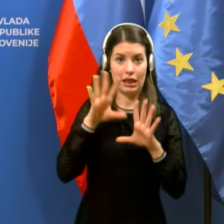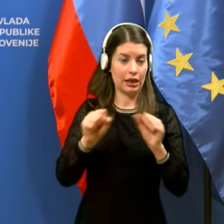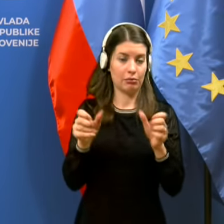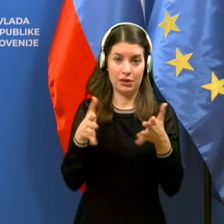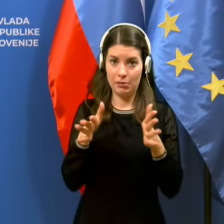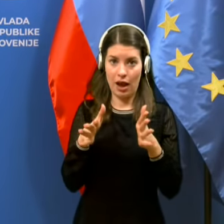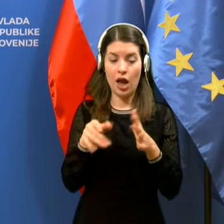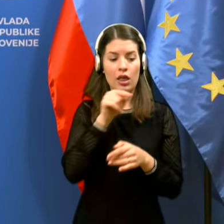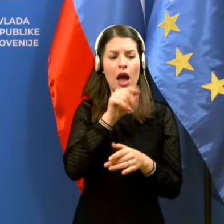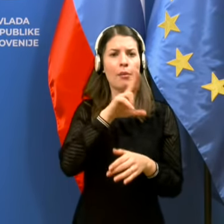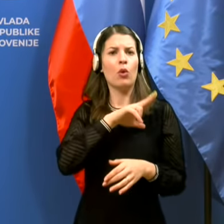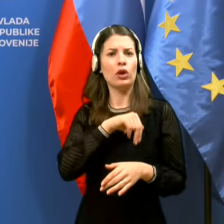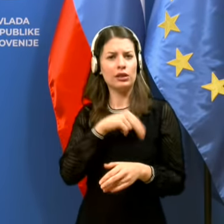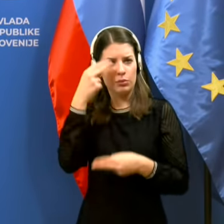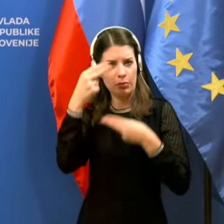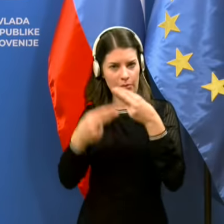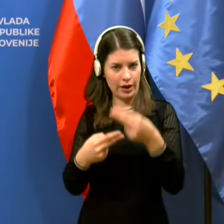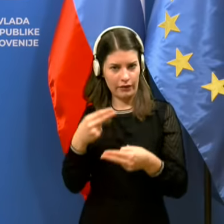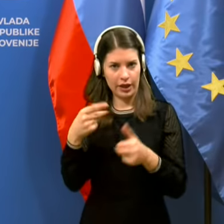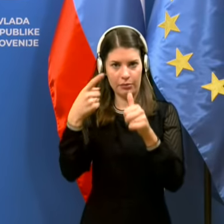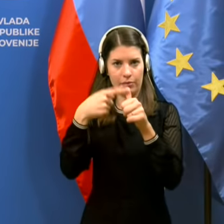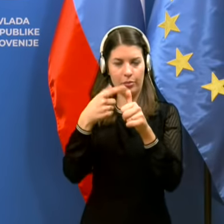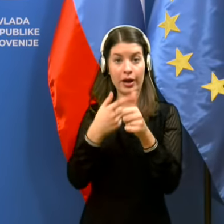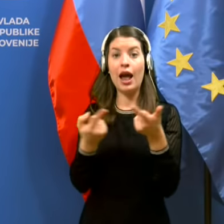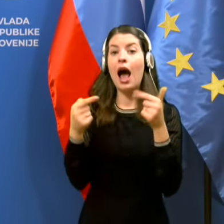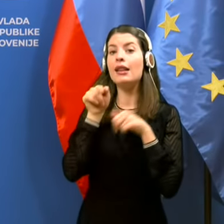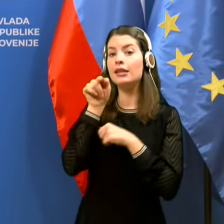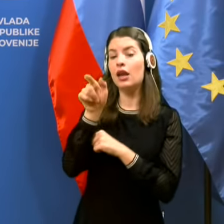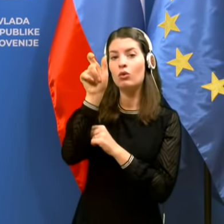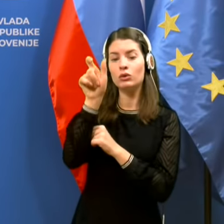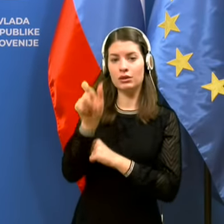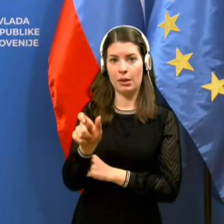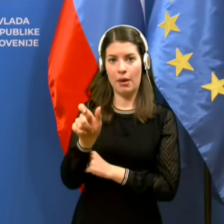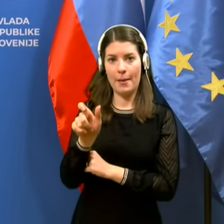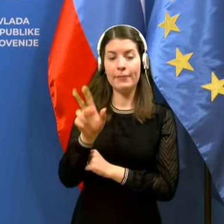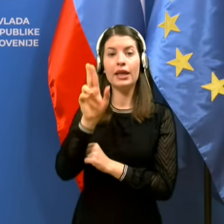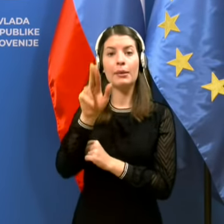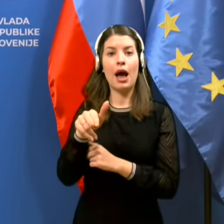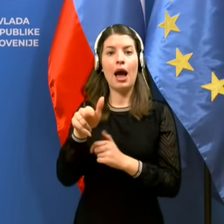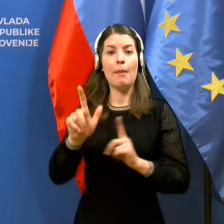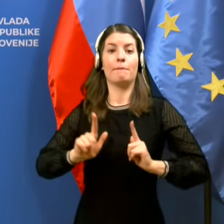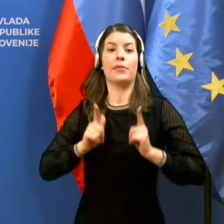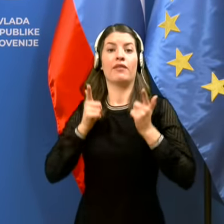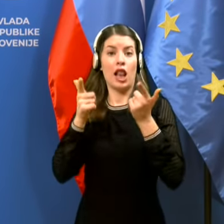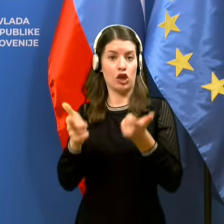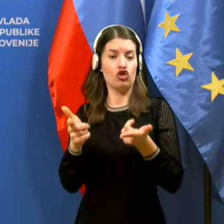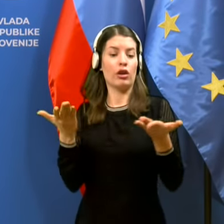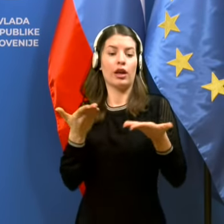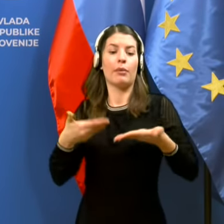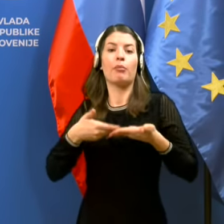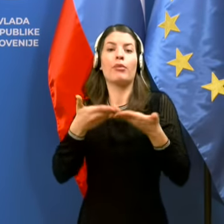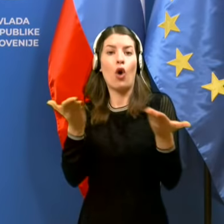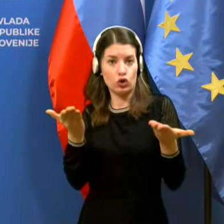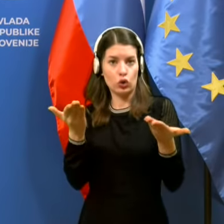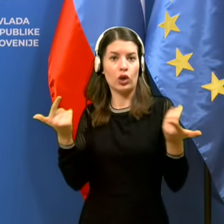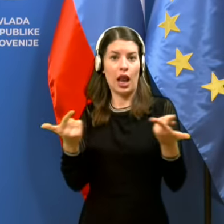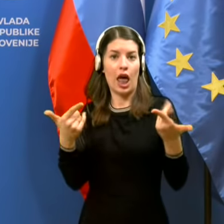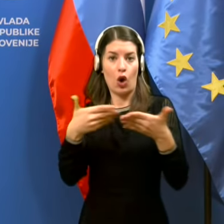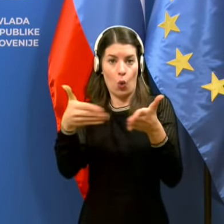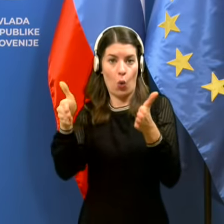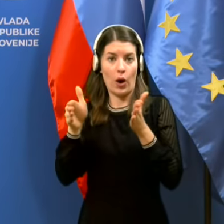policij samo še preverja naslednje pogoje. Prvič, ali ta oseba ima bivališče oziroma prostor, kjer lahko izvaja